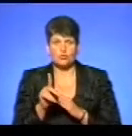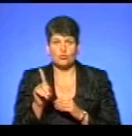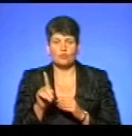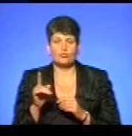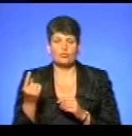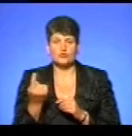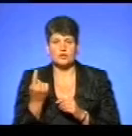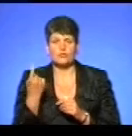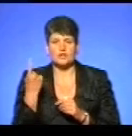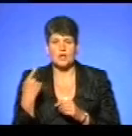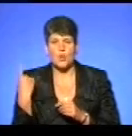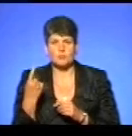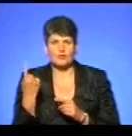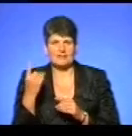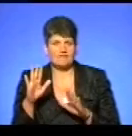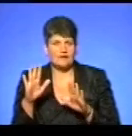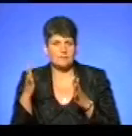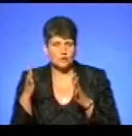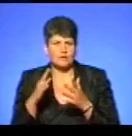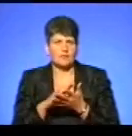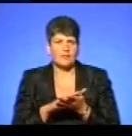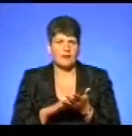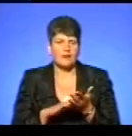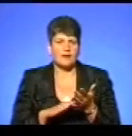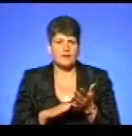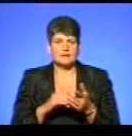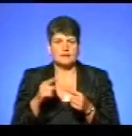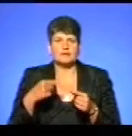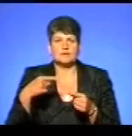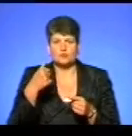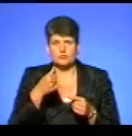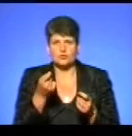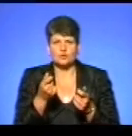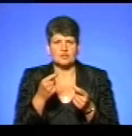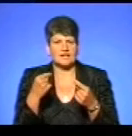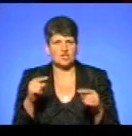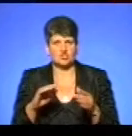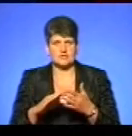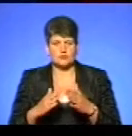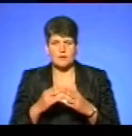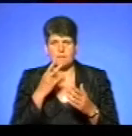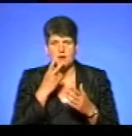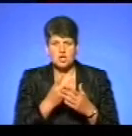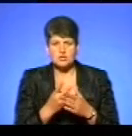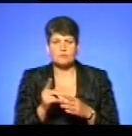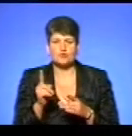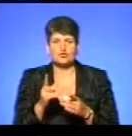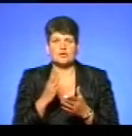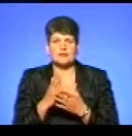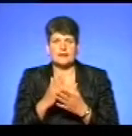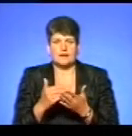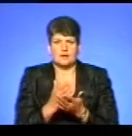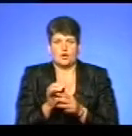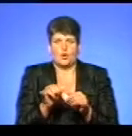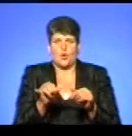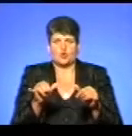однієї області, одного випадку. Далі, в наступних роках, вже трохи інша ситуація. Вже бачимо, що відбувається географія